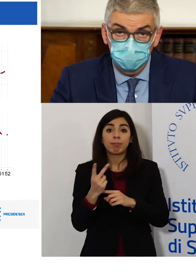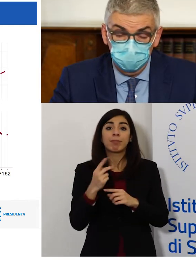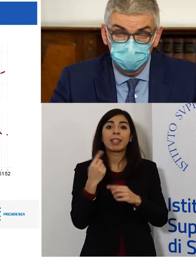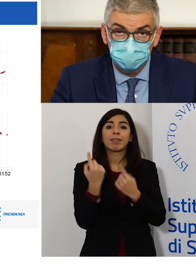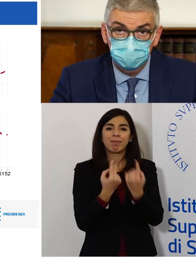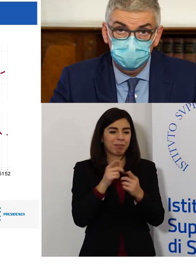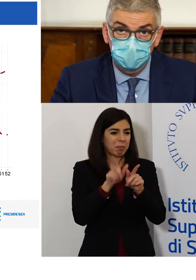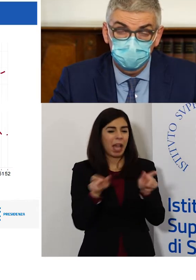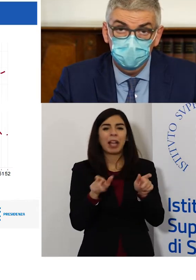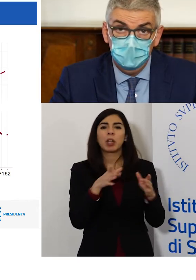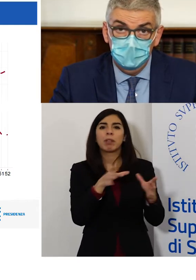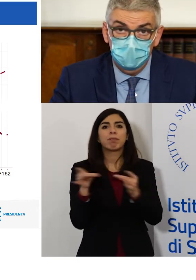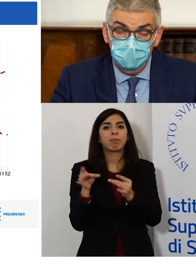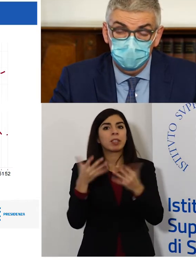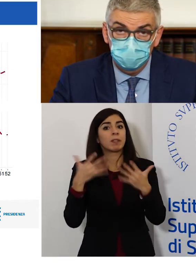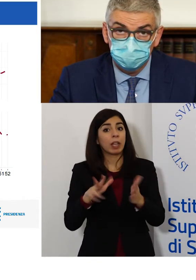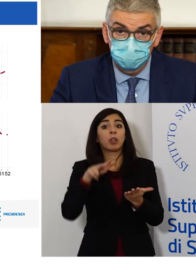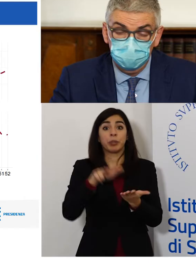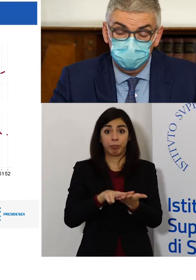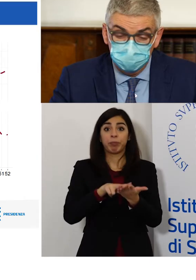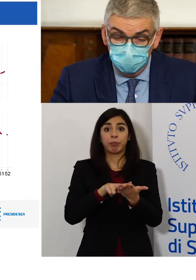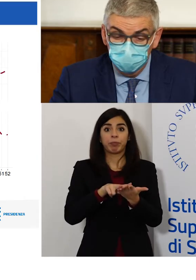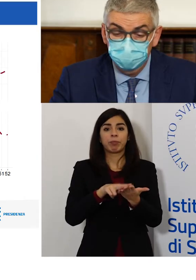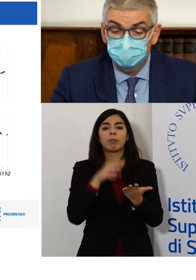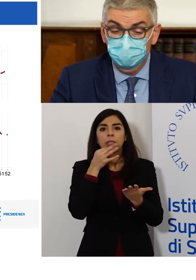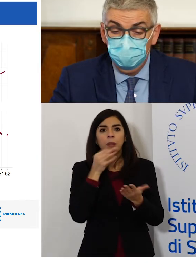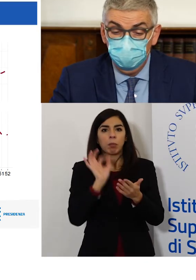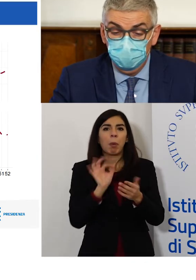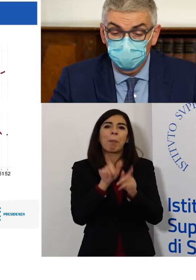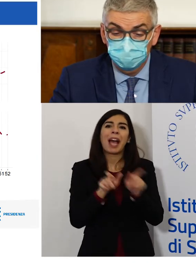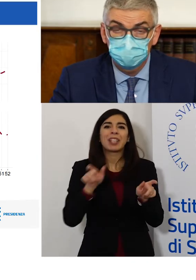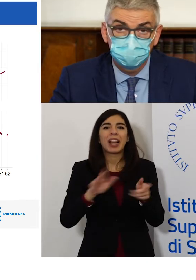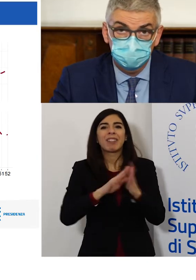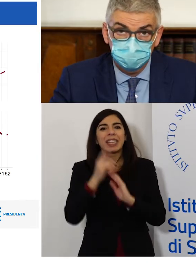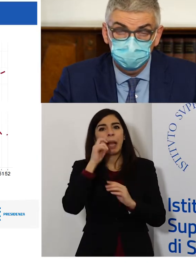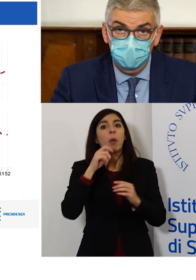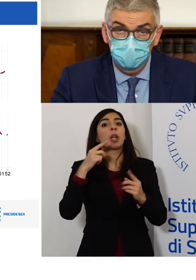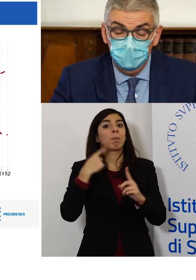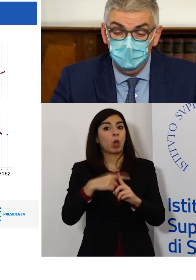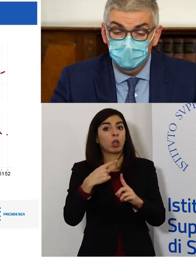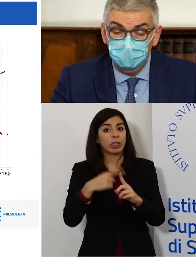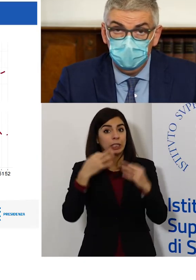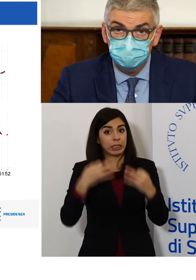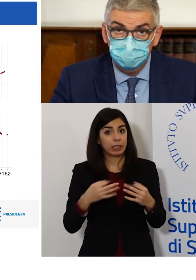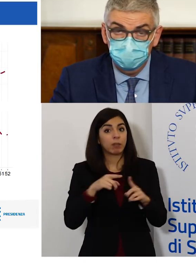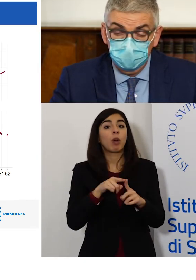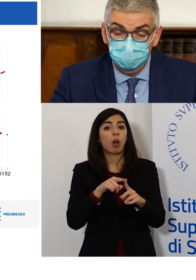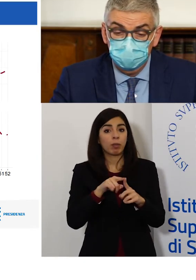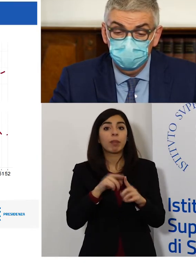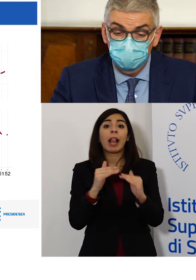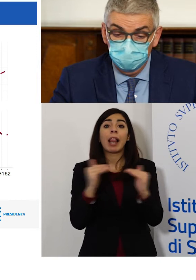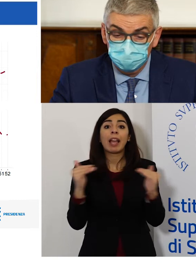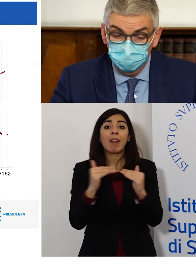intendo dire e con questo intendiamo le persone che contraggono l'infezione, hanno raggiunto lo stesso livello dei casi